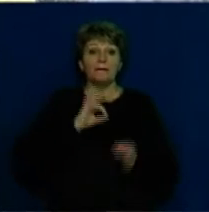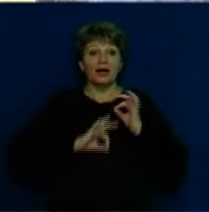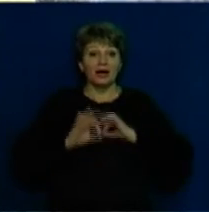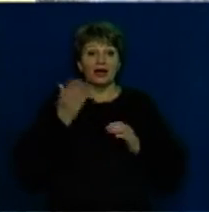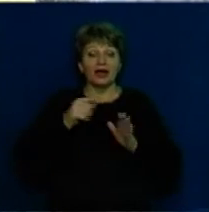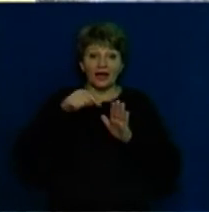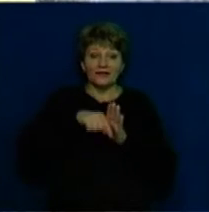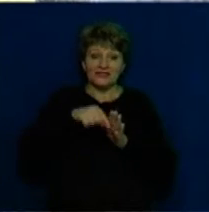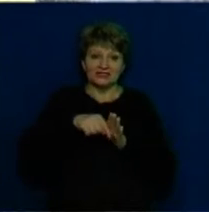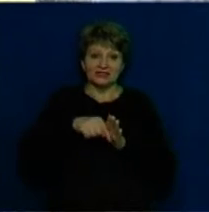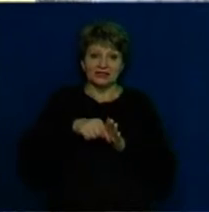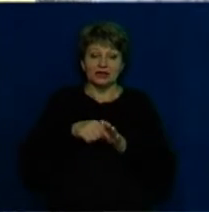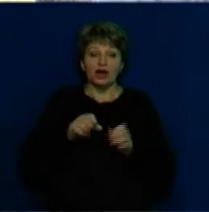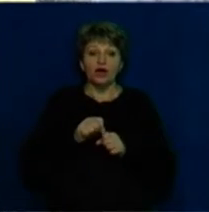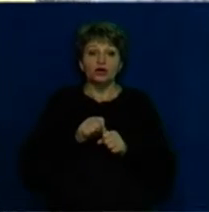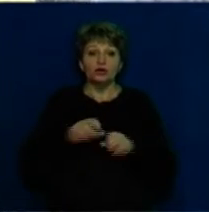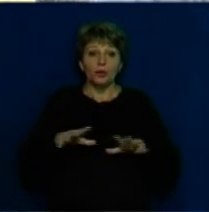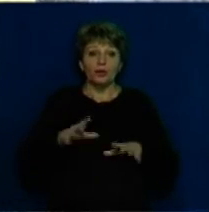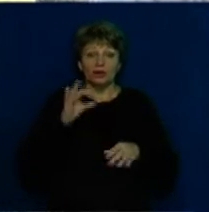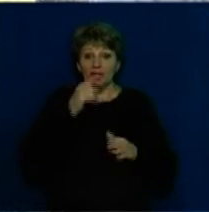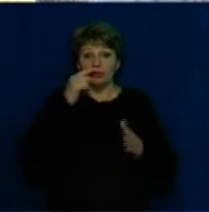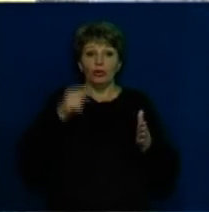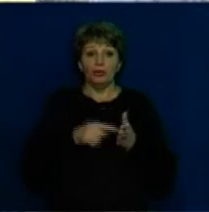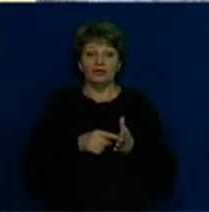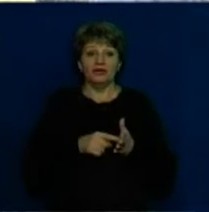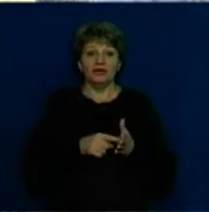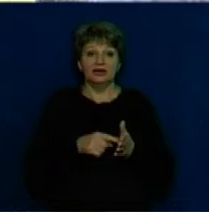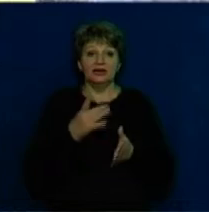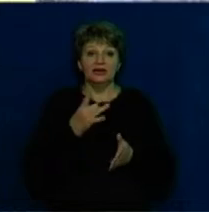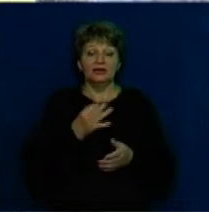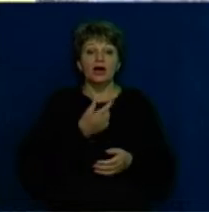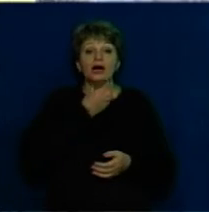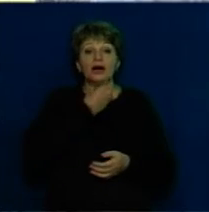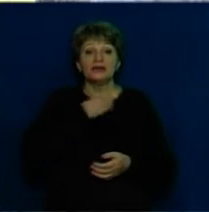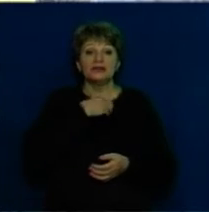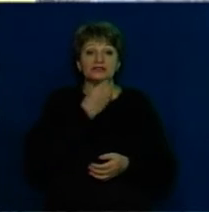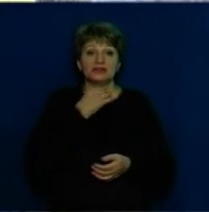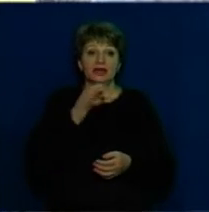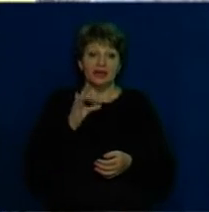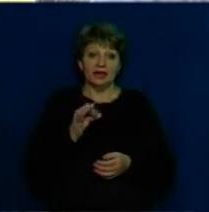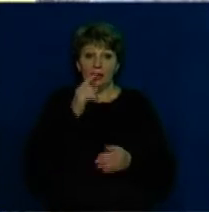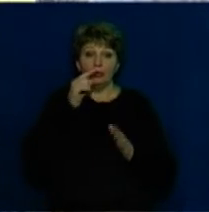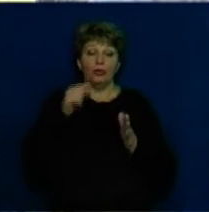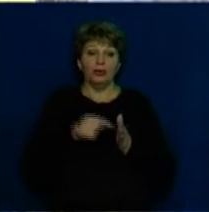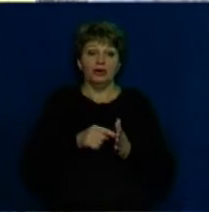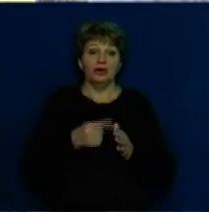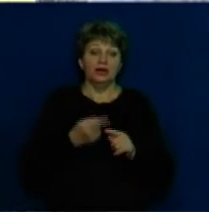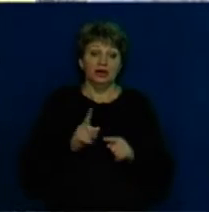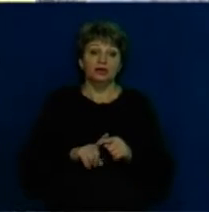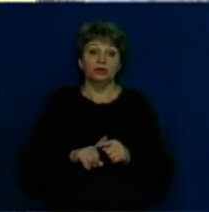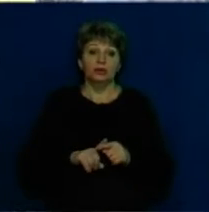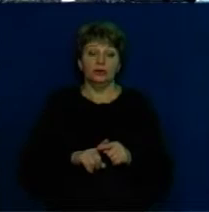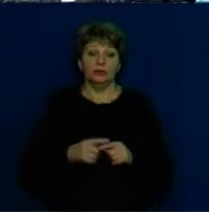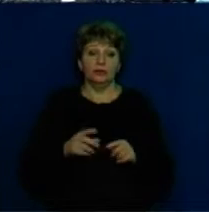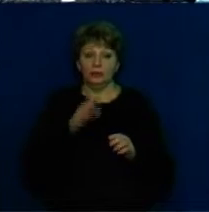всередині лопає, попадає на слізову оболонку в ротовій порожнині. Таким методом проводиться безпосередньо